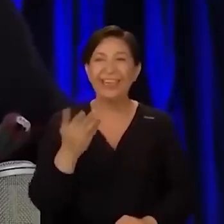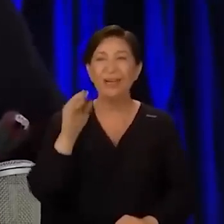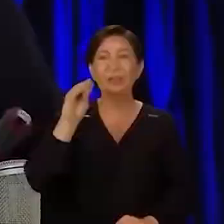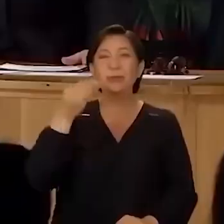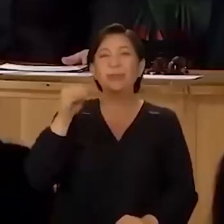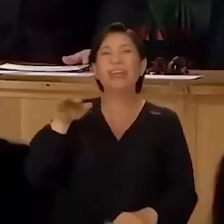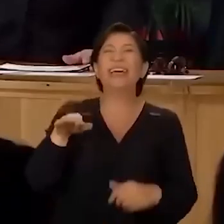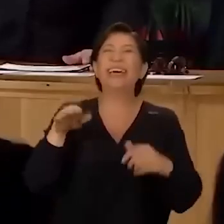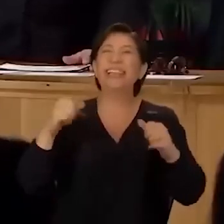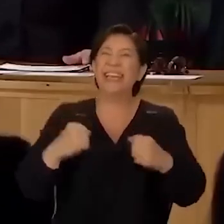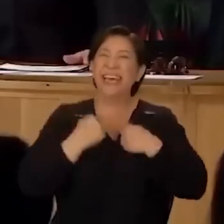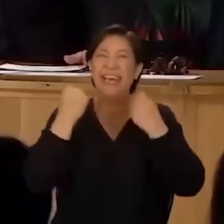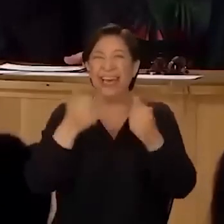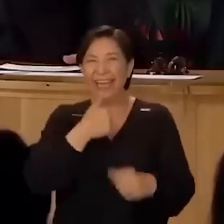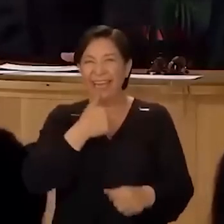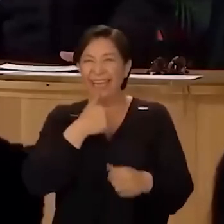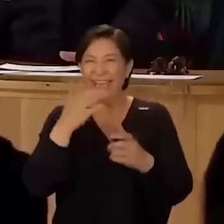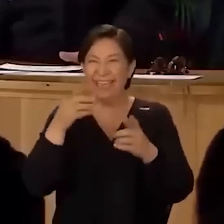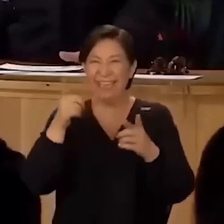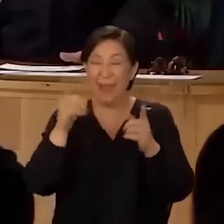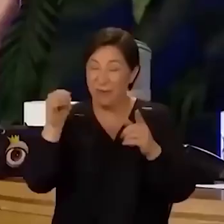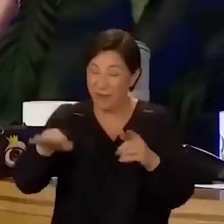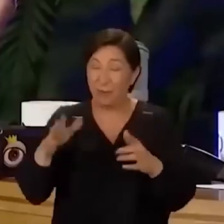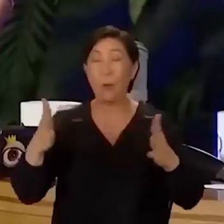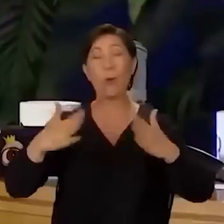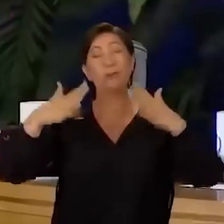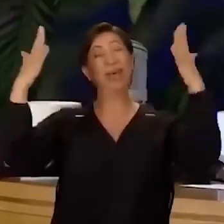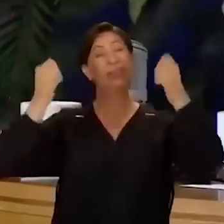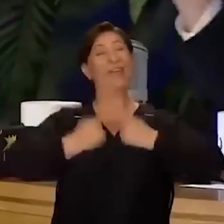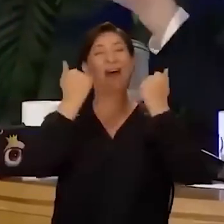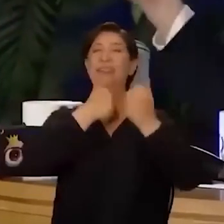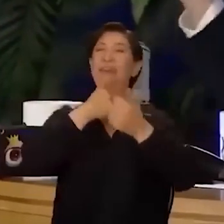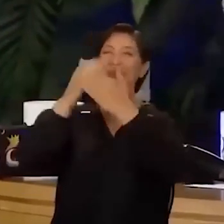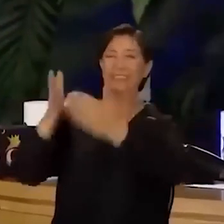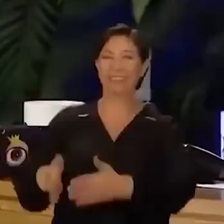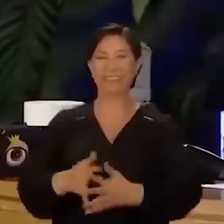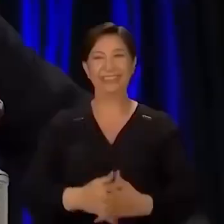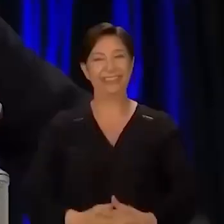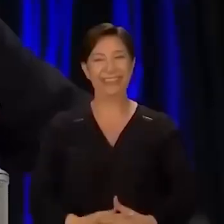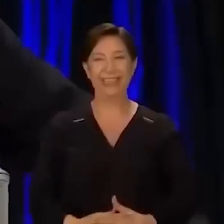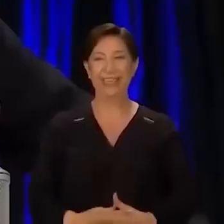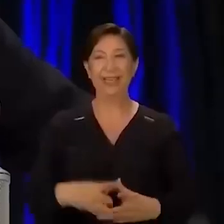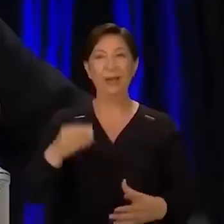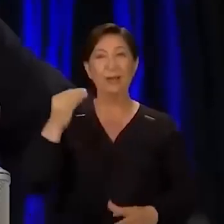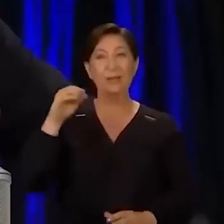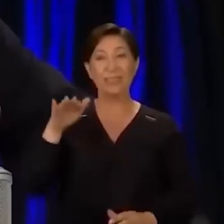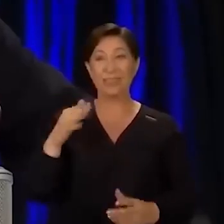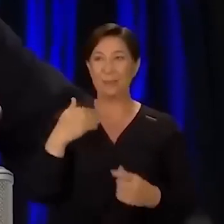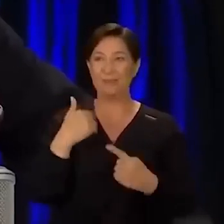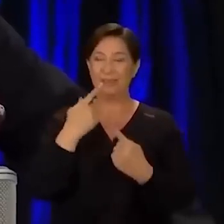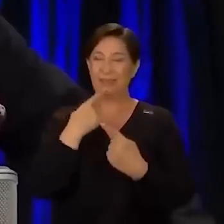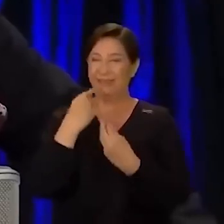Küçük dev adamım. Sen aslında ufak tefek koca dev adamsın yani. Evet. Yani ufak tefeyim benim. bu arada